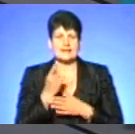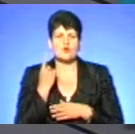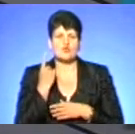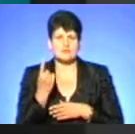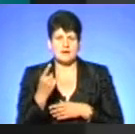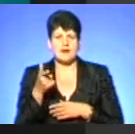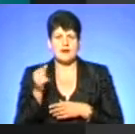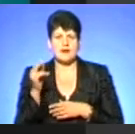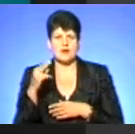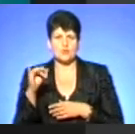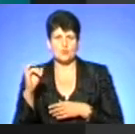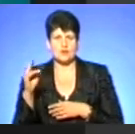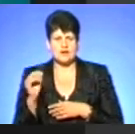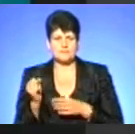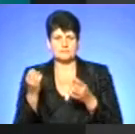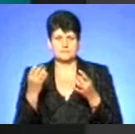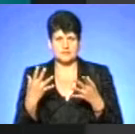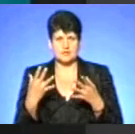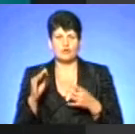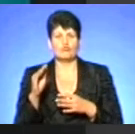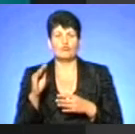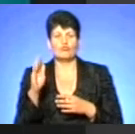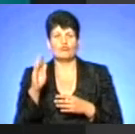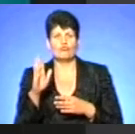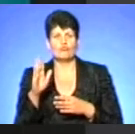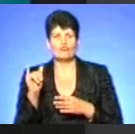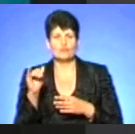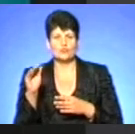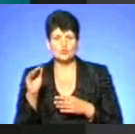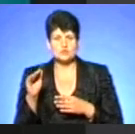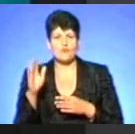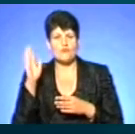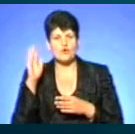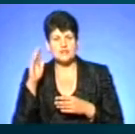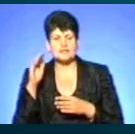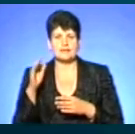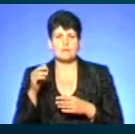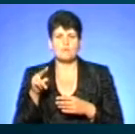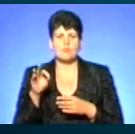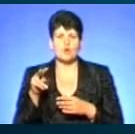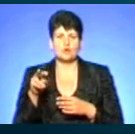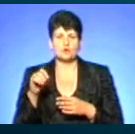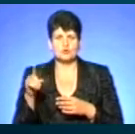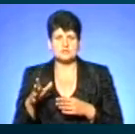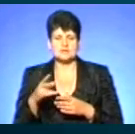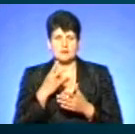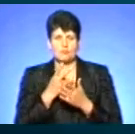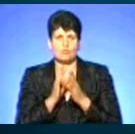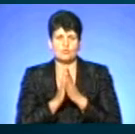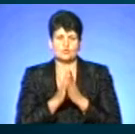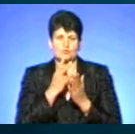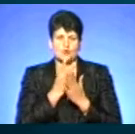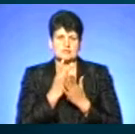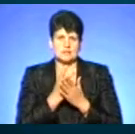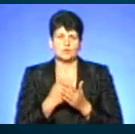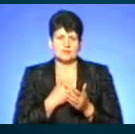шейгон. зараз попрошу режисерів нам показати, в нас є фотографії, як виглядають ці різновиди плозунів. Вуж, давайте зараз, будуть поки,